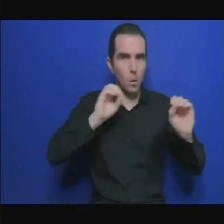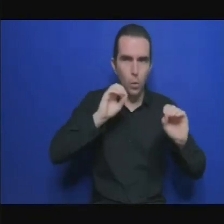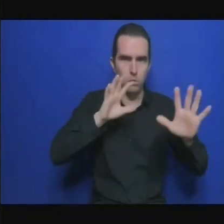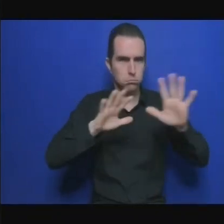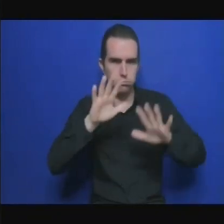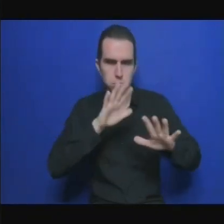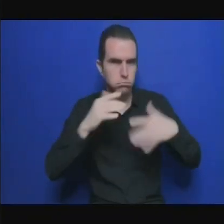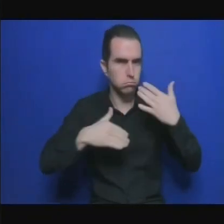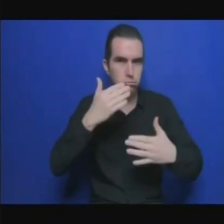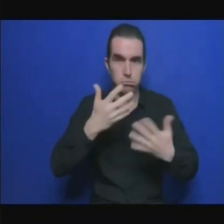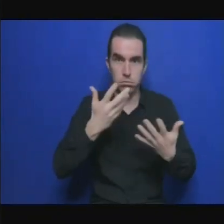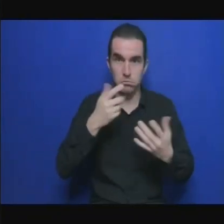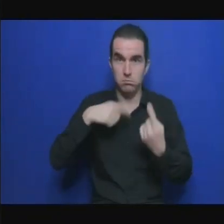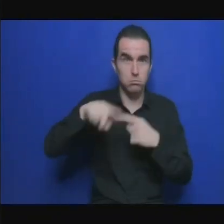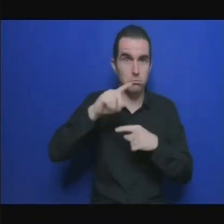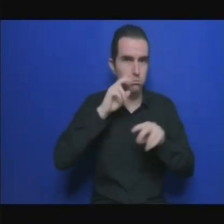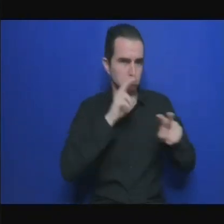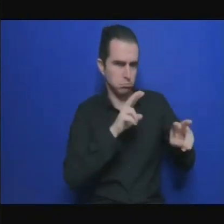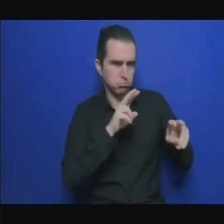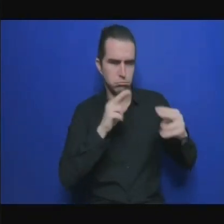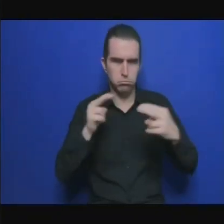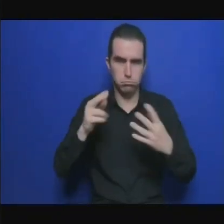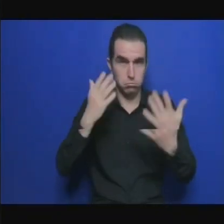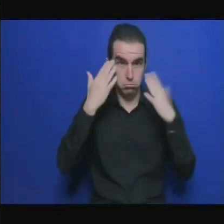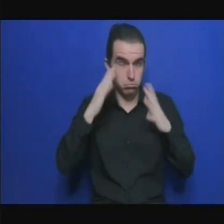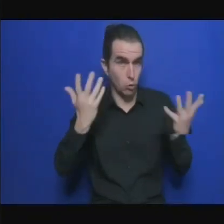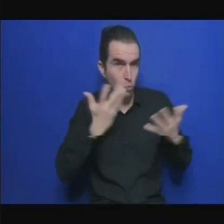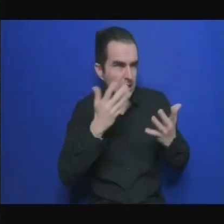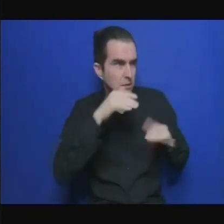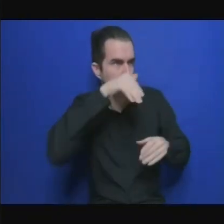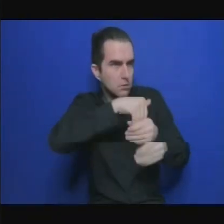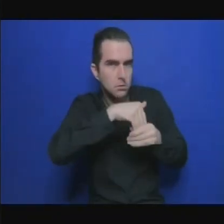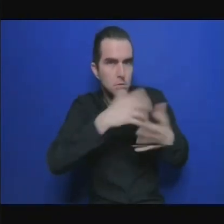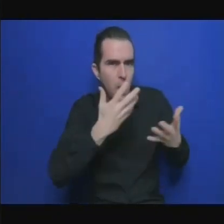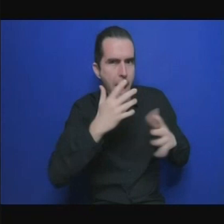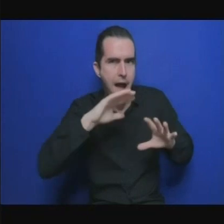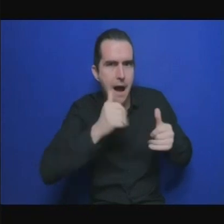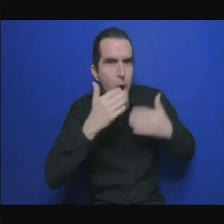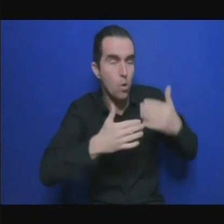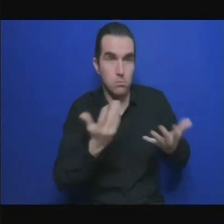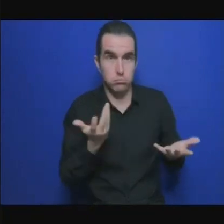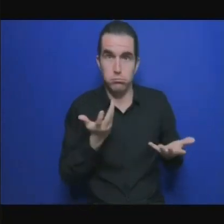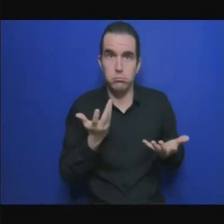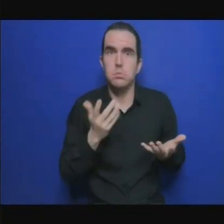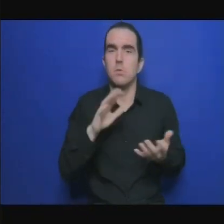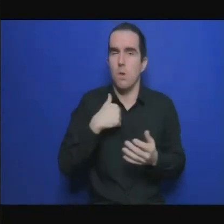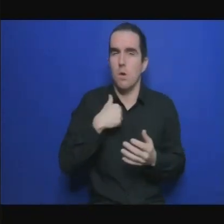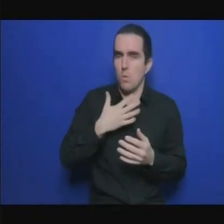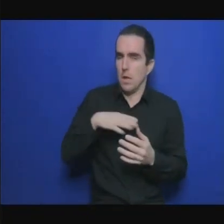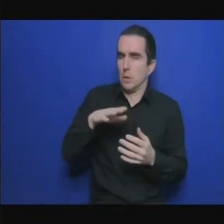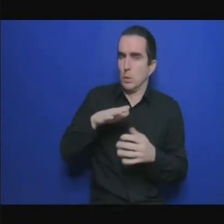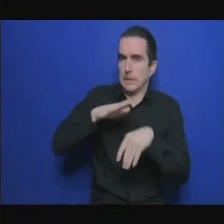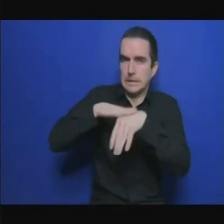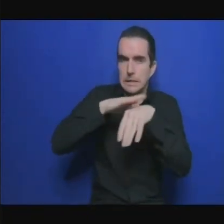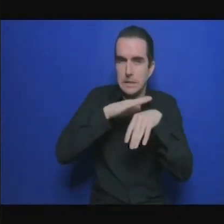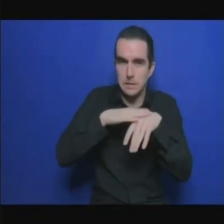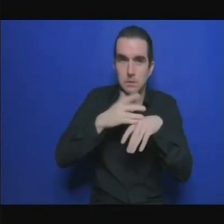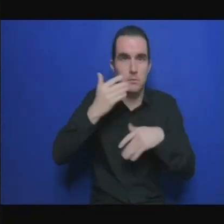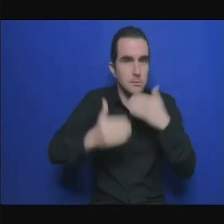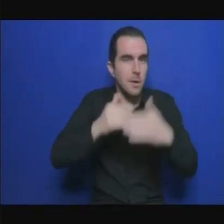en fait qu'est-ce que l'on peut tirer de la COP26 que les pays africains s'engagent avec des choses